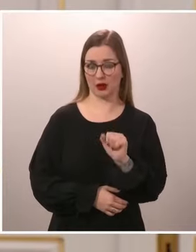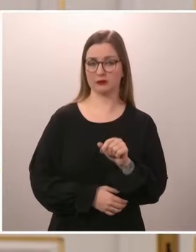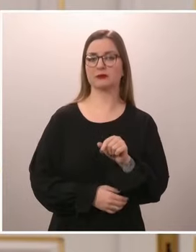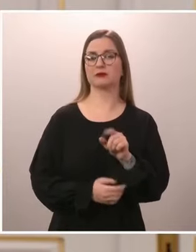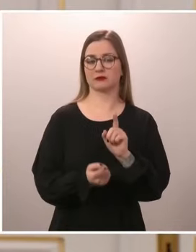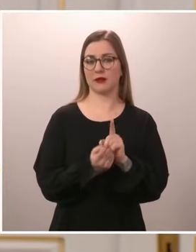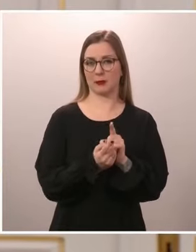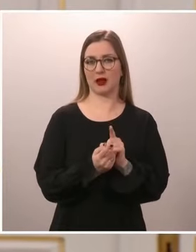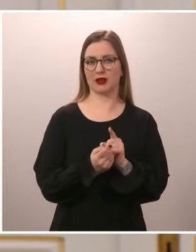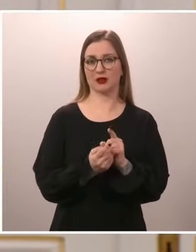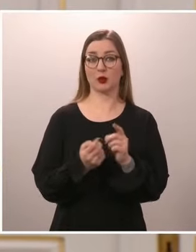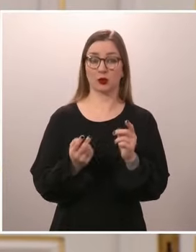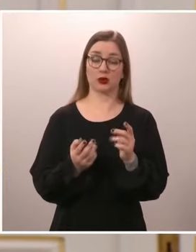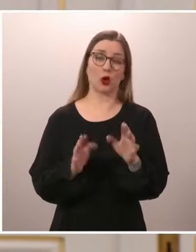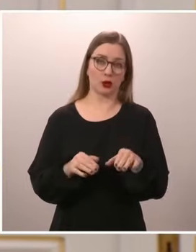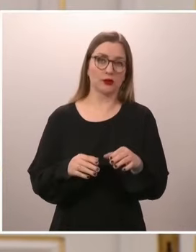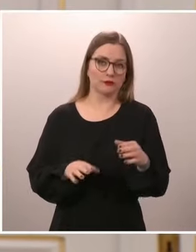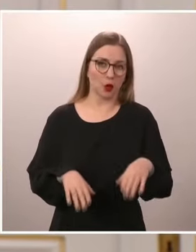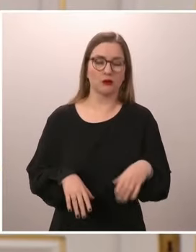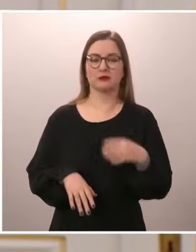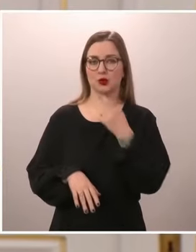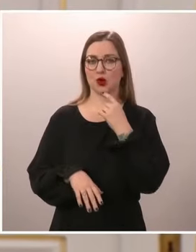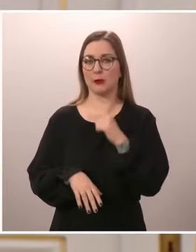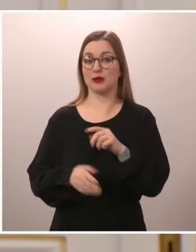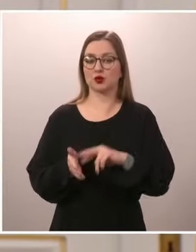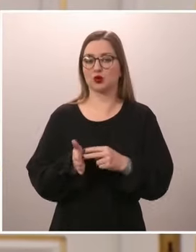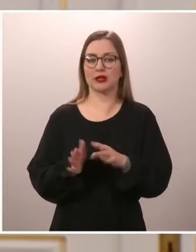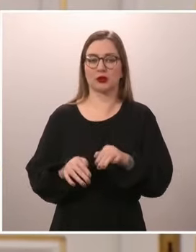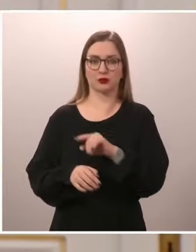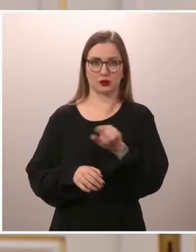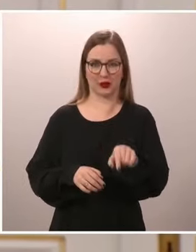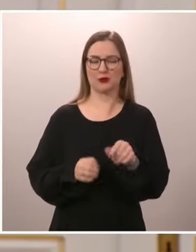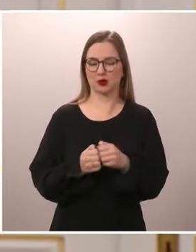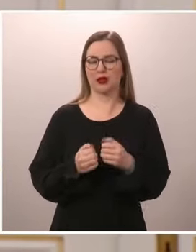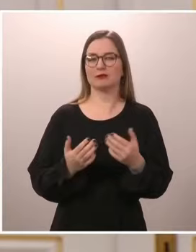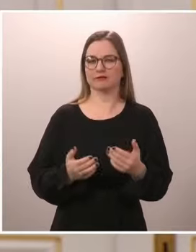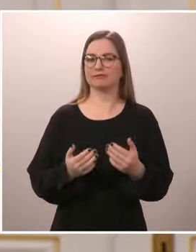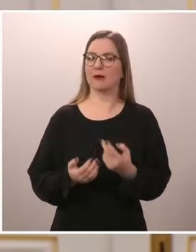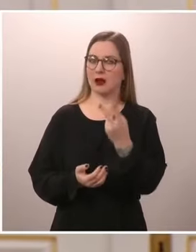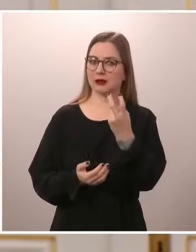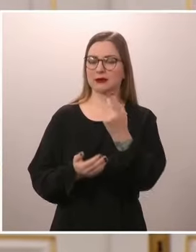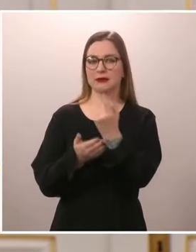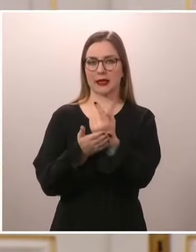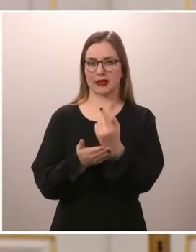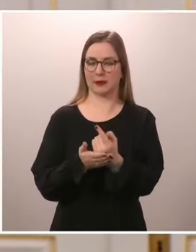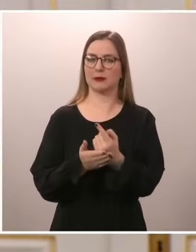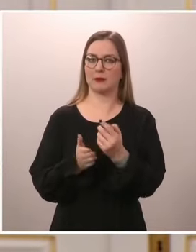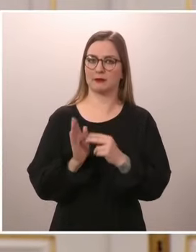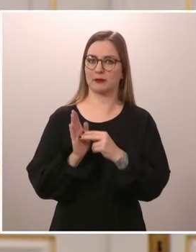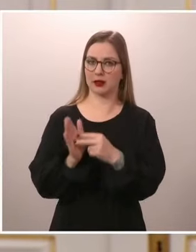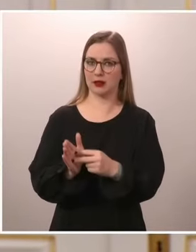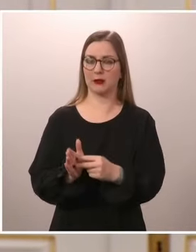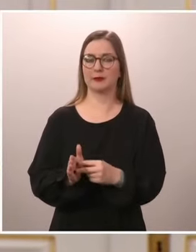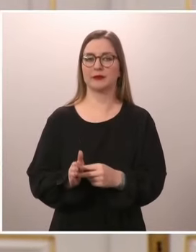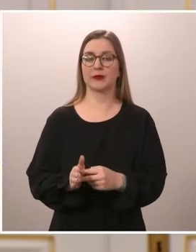muutoinkin, mutta ehkä kaksi sellaista tärkeämpää matkaa. Ensimmäinen matka tulee olemaan 7